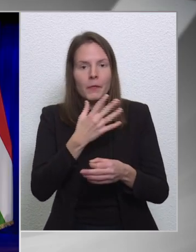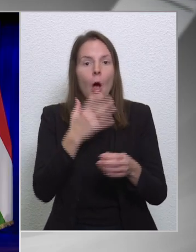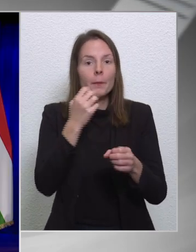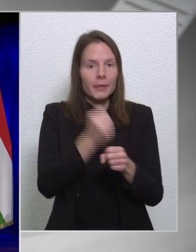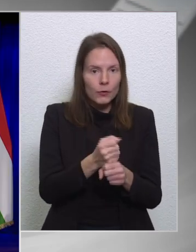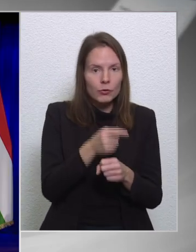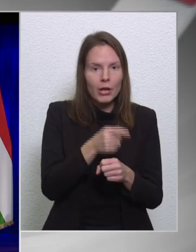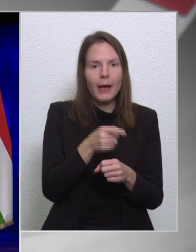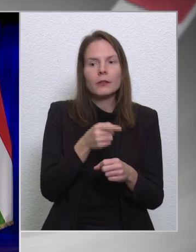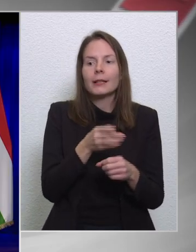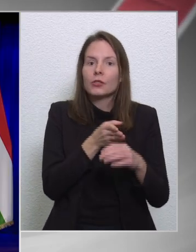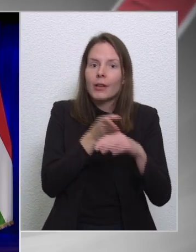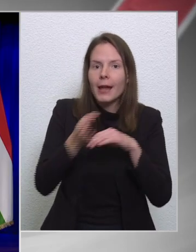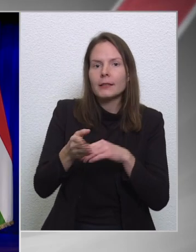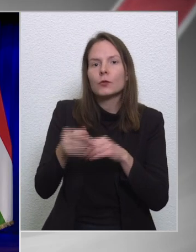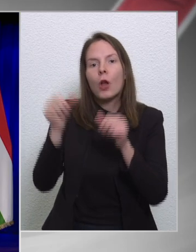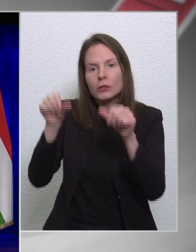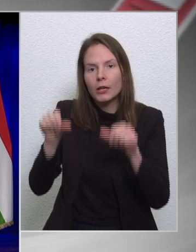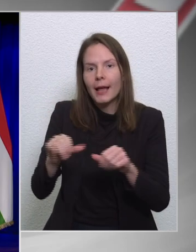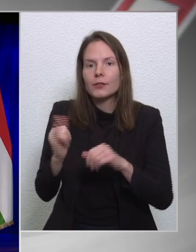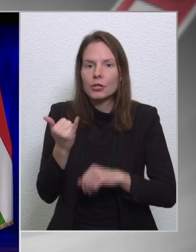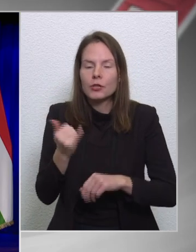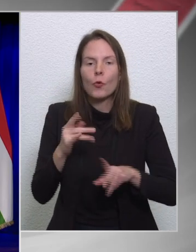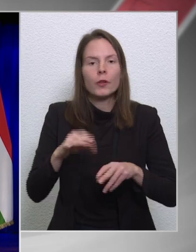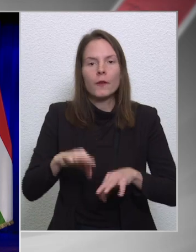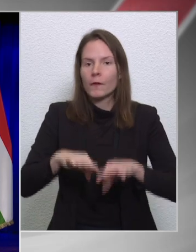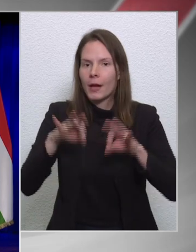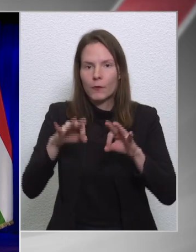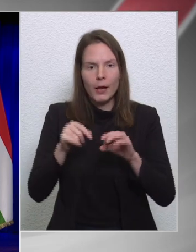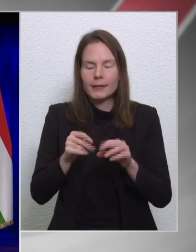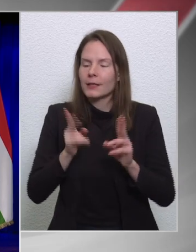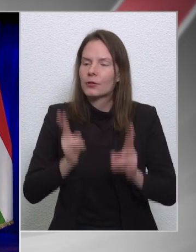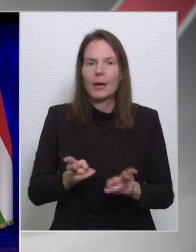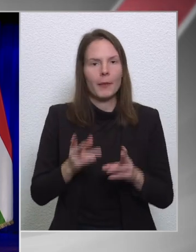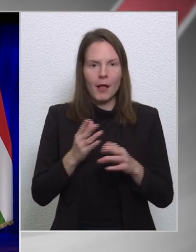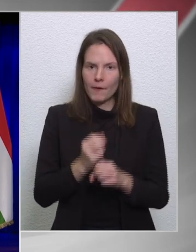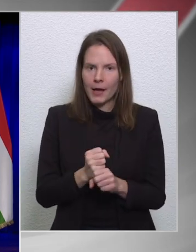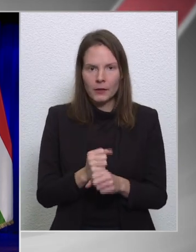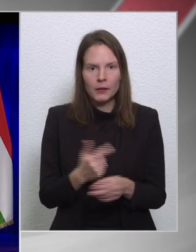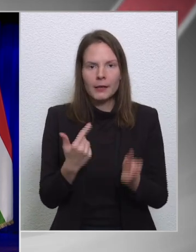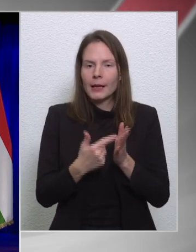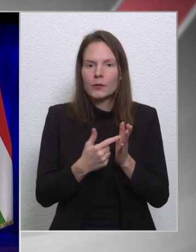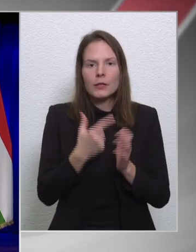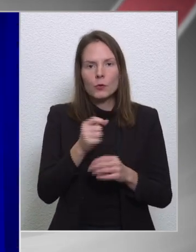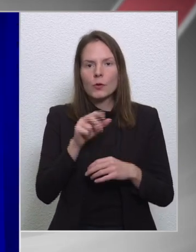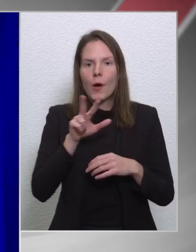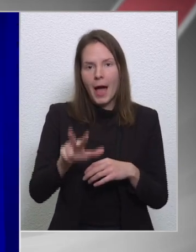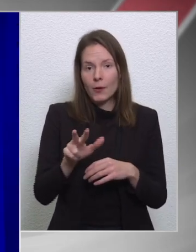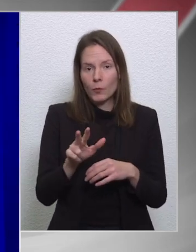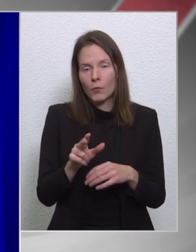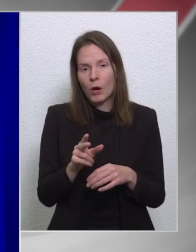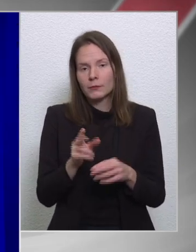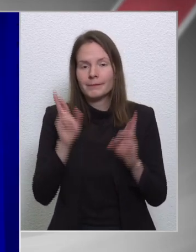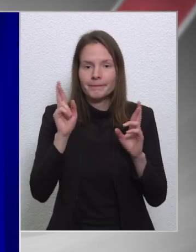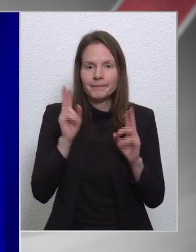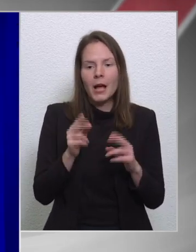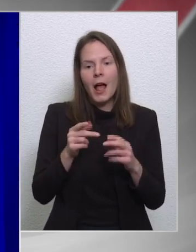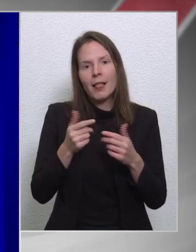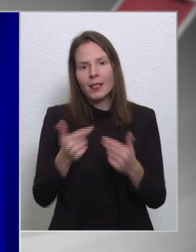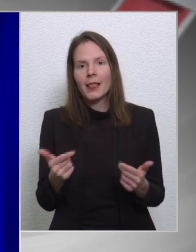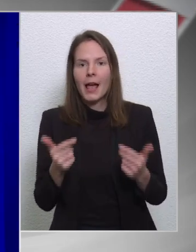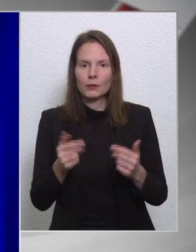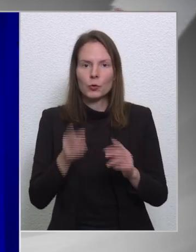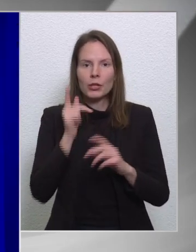a tanácsot is, hogy a felfüggesztést a továbbiakban nem kell fenntartani, és 2023-ban lehetővé válik az, hogy